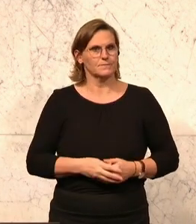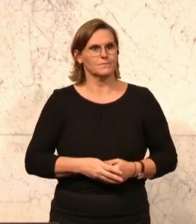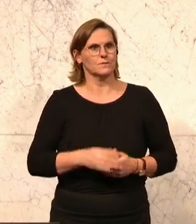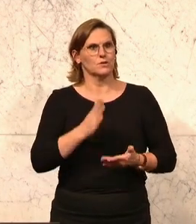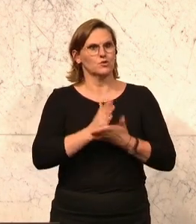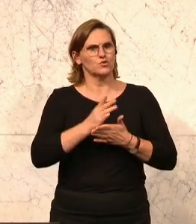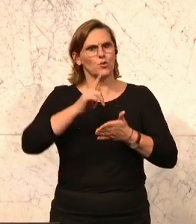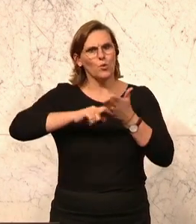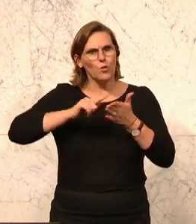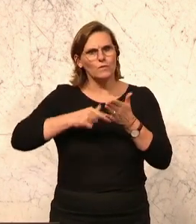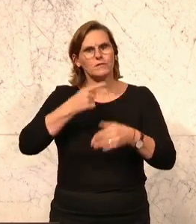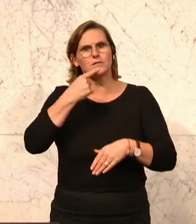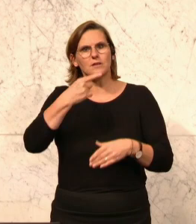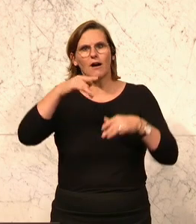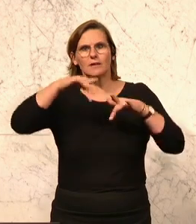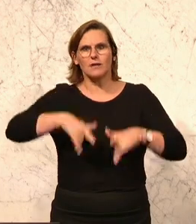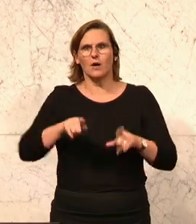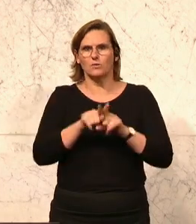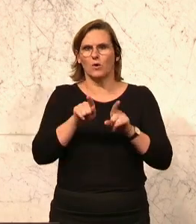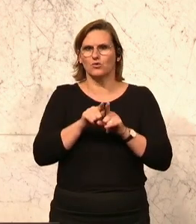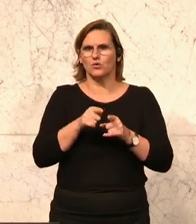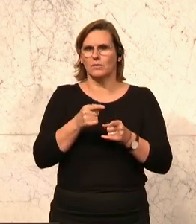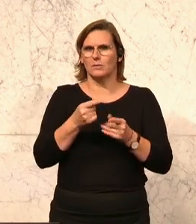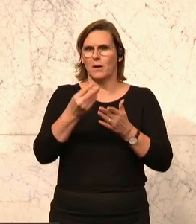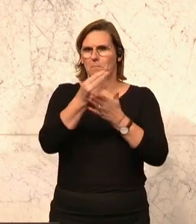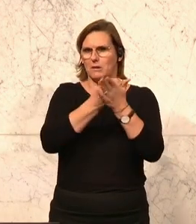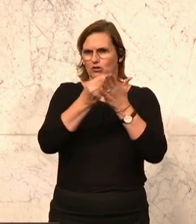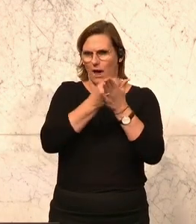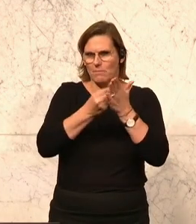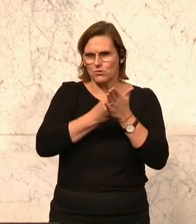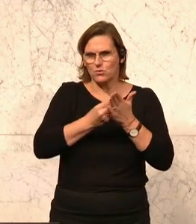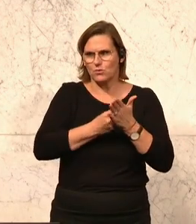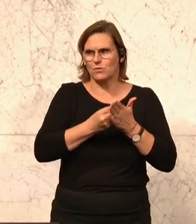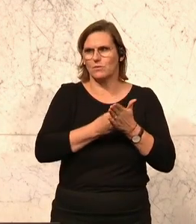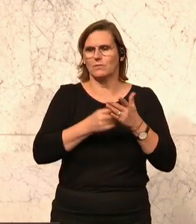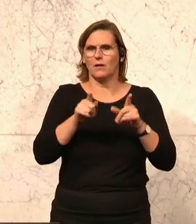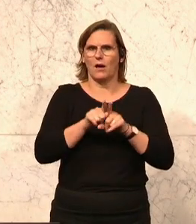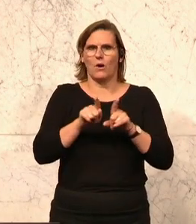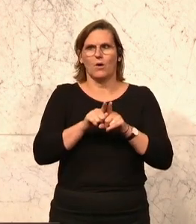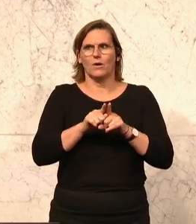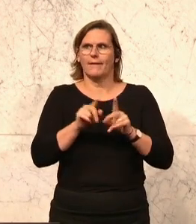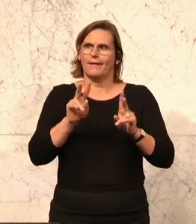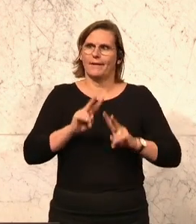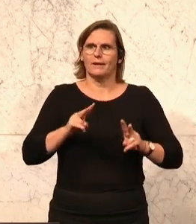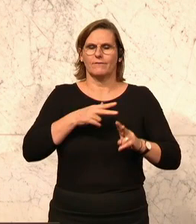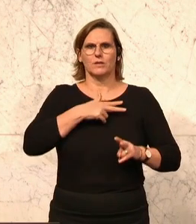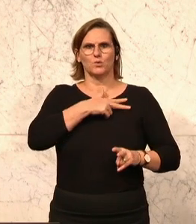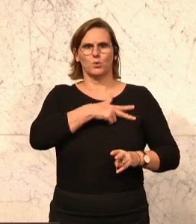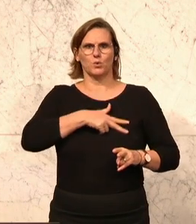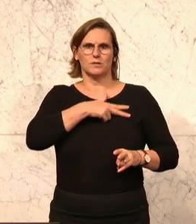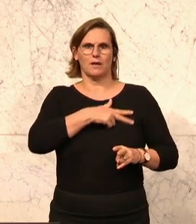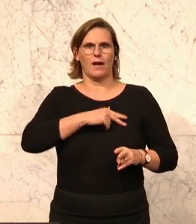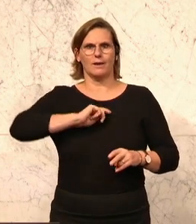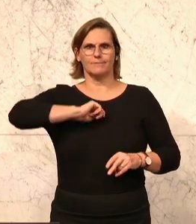schon öfters erwähnt und auch schon beschrieben. Es ist eine zentrale grüne Priorität in dieser Regierungspärode, das